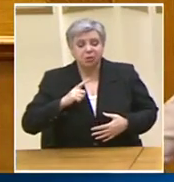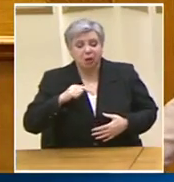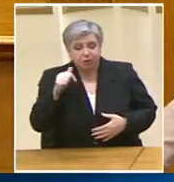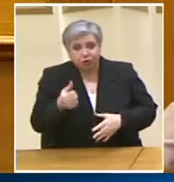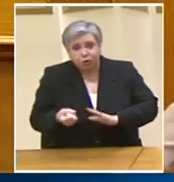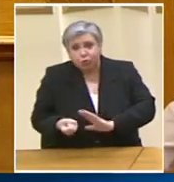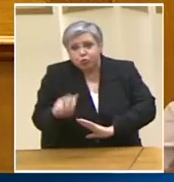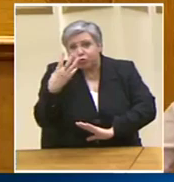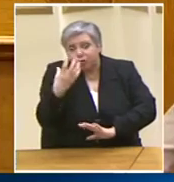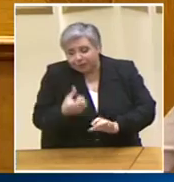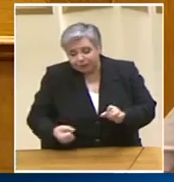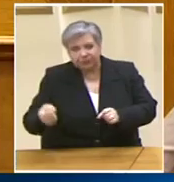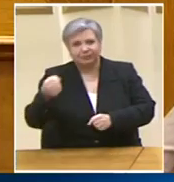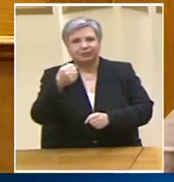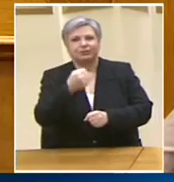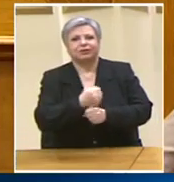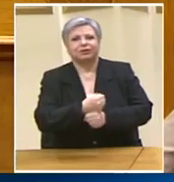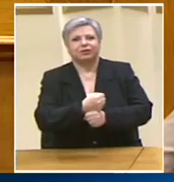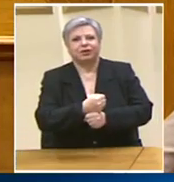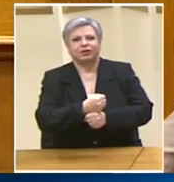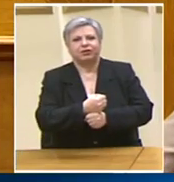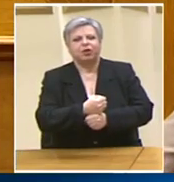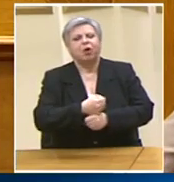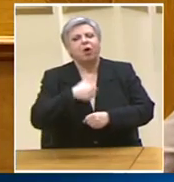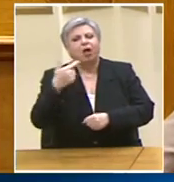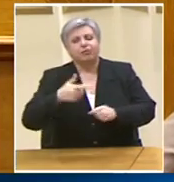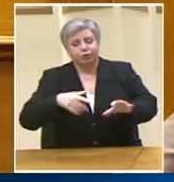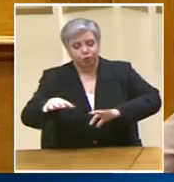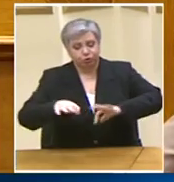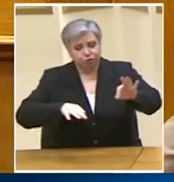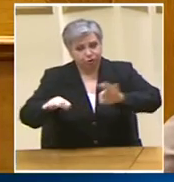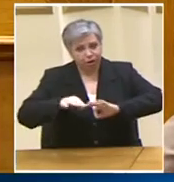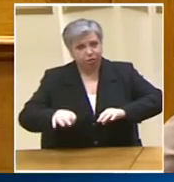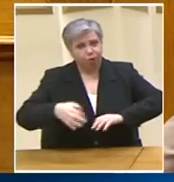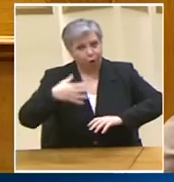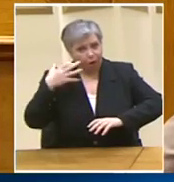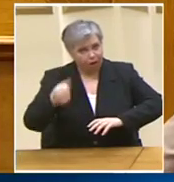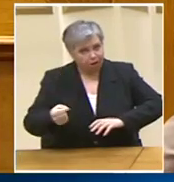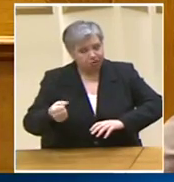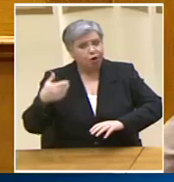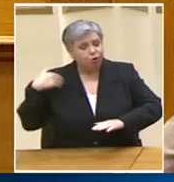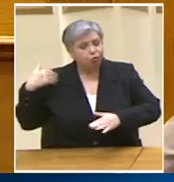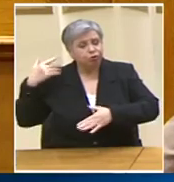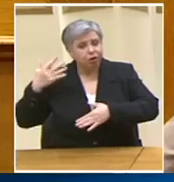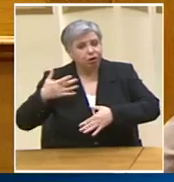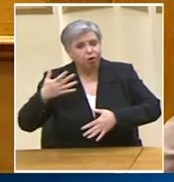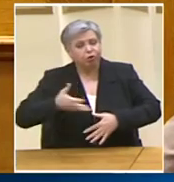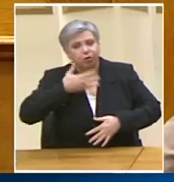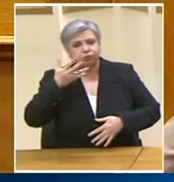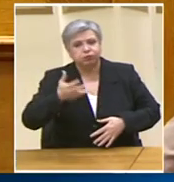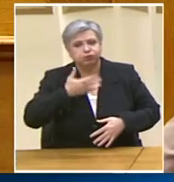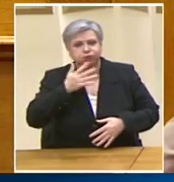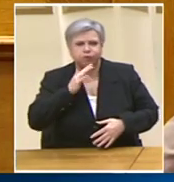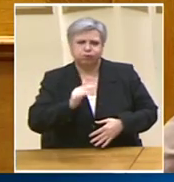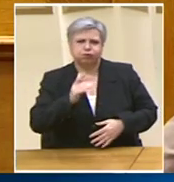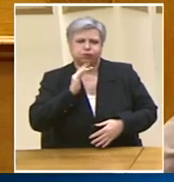Να προχωρήσει μπροστά το δικό της σχέδιο Που μας έλεγε όλα αυτά τα χρόνια Ότι έχει διαθέτει και είναι διαφορετικό και είναι